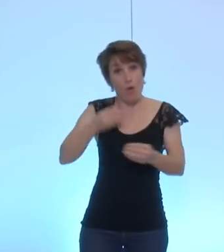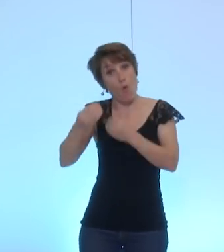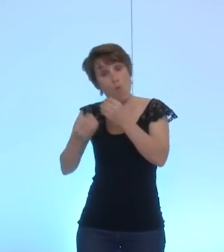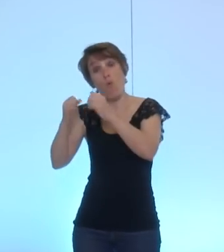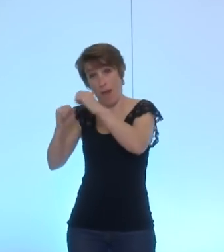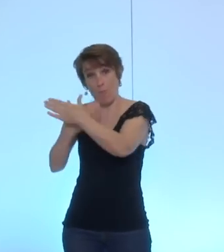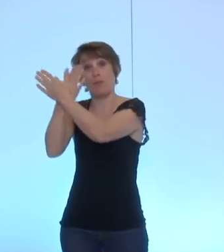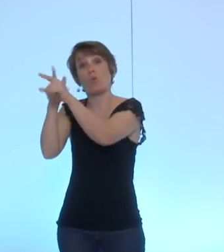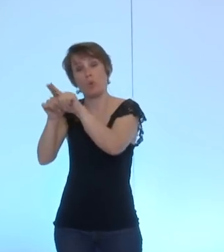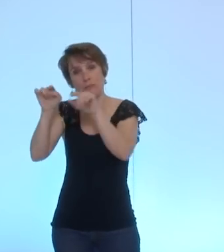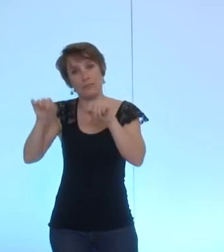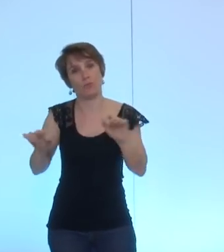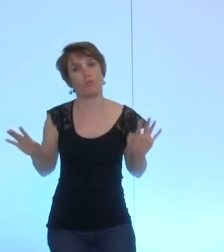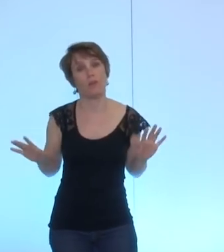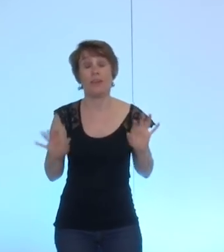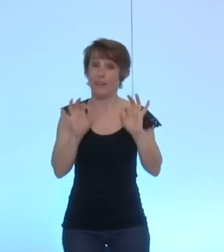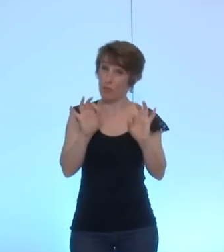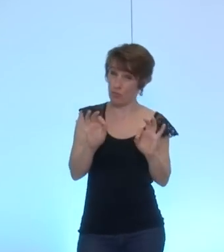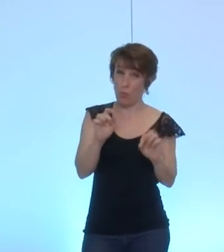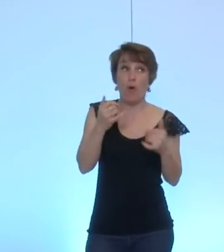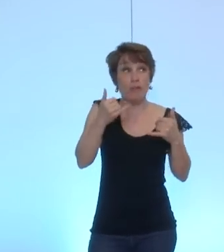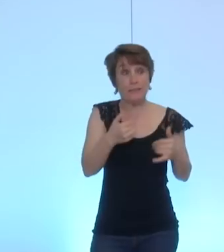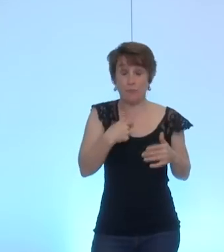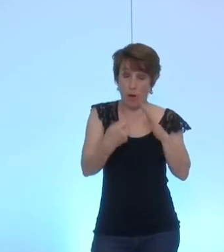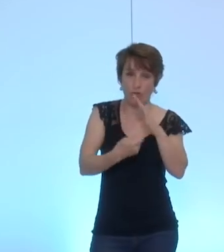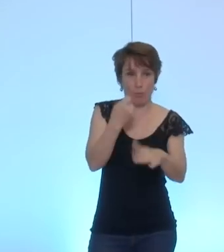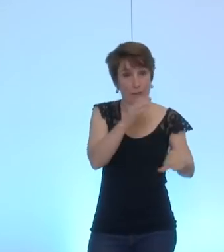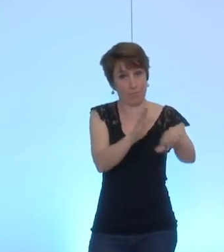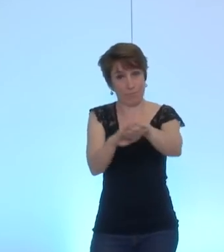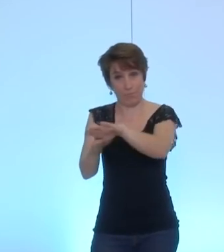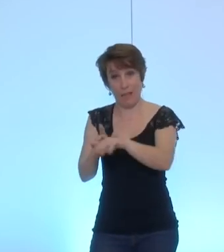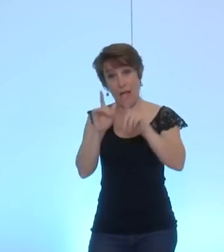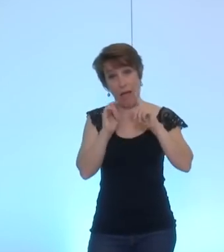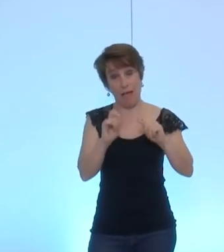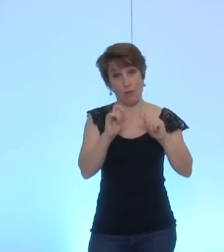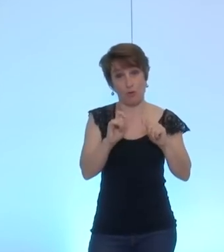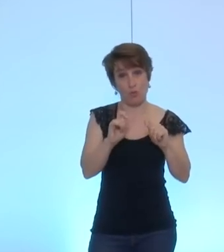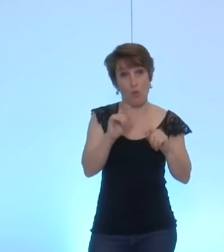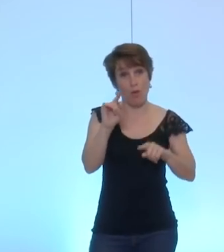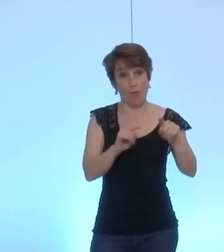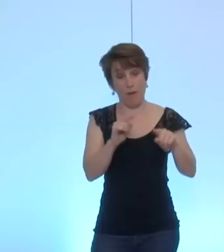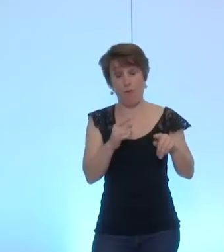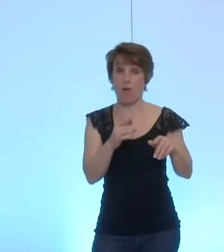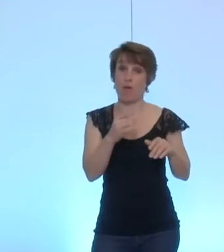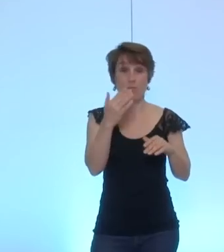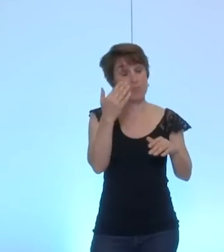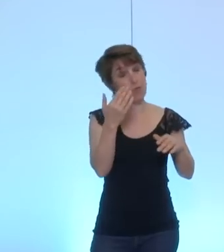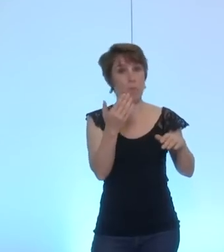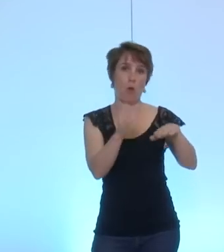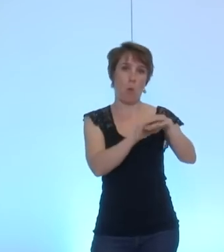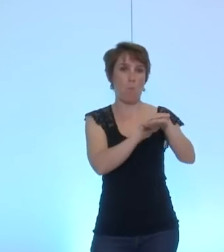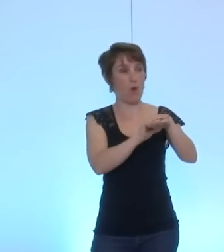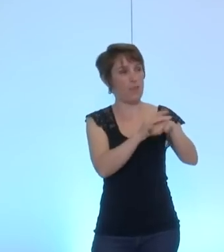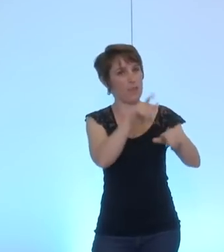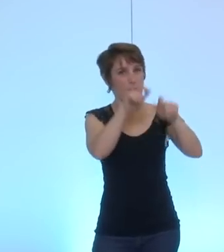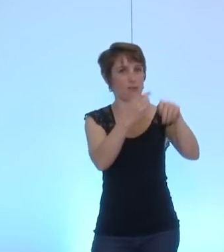et c'est ce que nous avons voulu dire et que je réitère sur la faiblesse potentielle de signaux politiques donnés, c'est pas parce qu